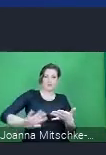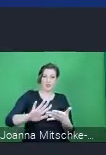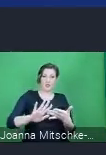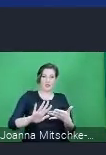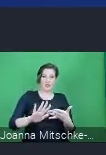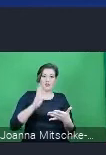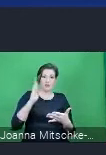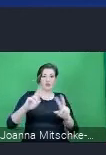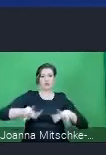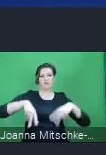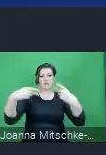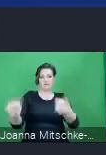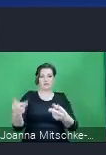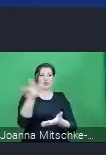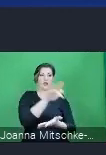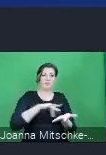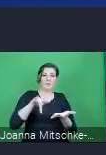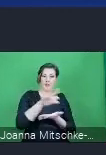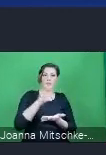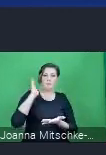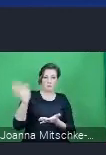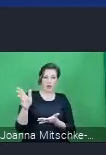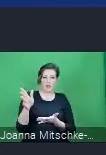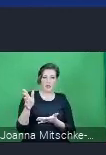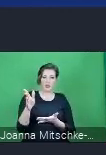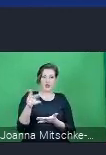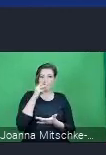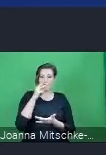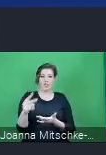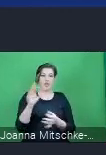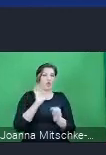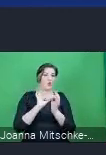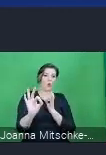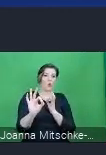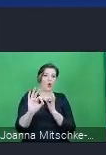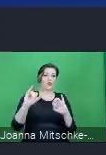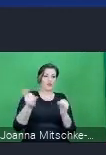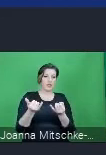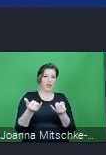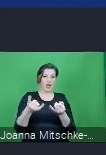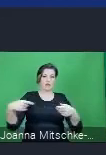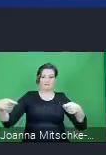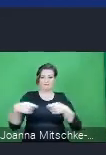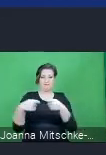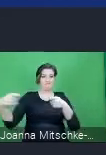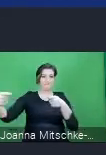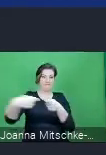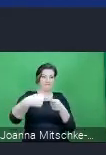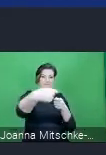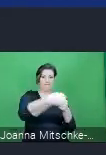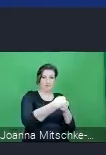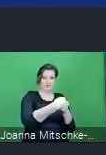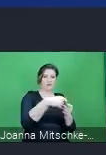udostępniony właśnie gminie, będą wskazane przyłącza, tak, między innymi do gazu, tak, aby generalnie właśnie samorządy